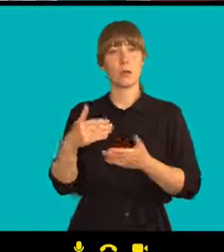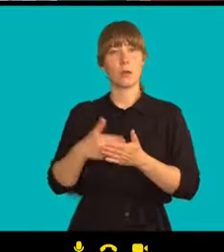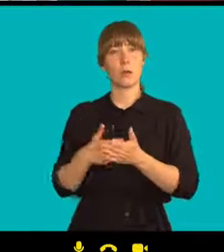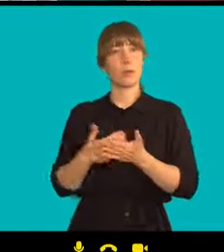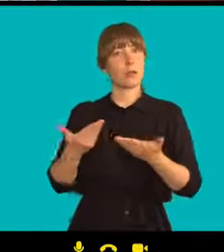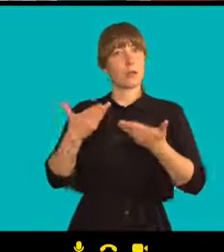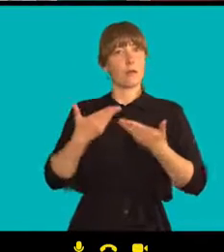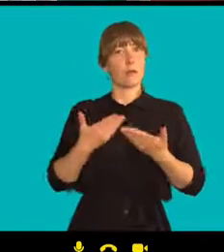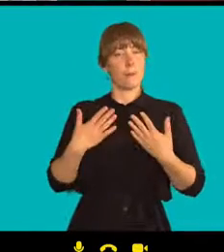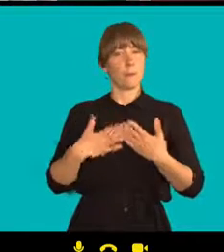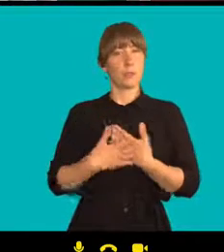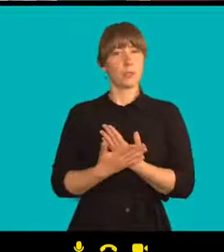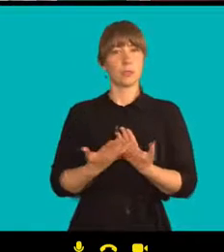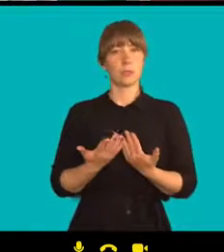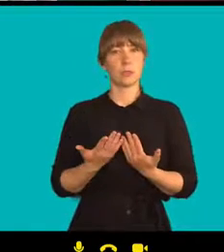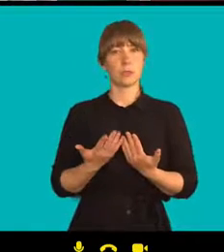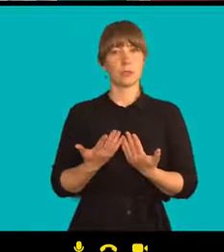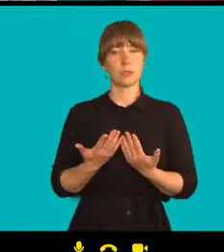by měli